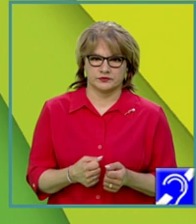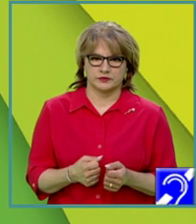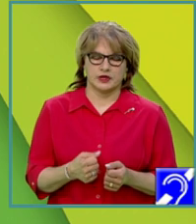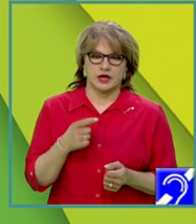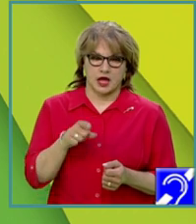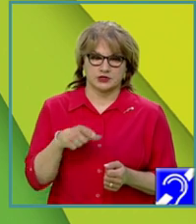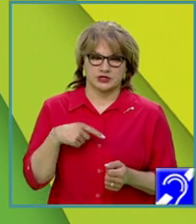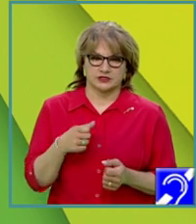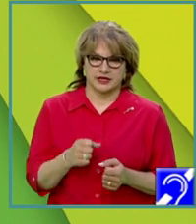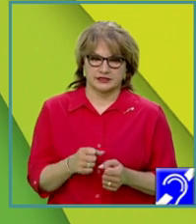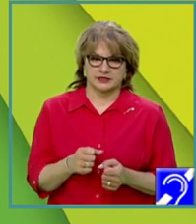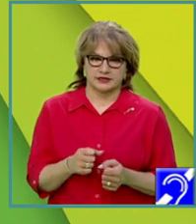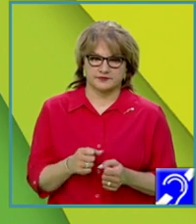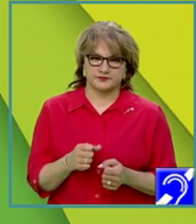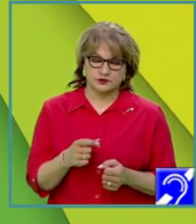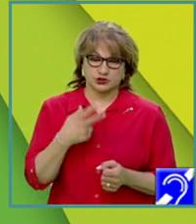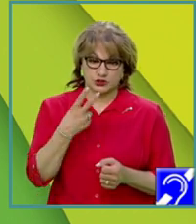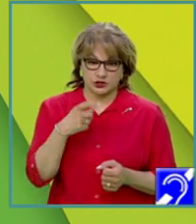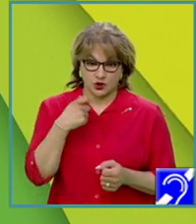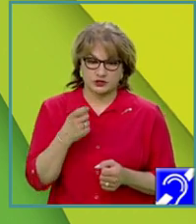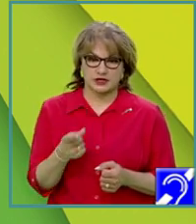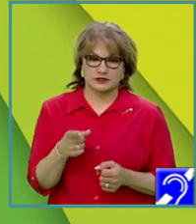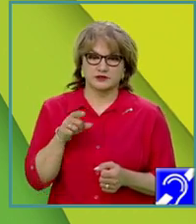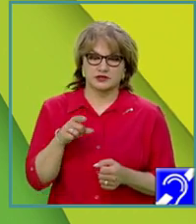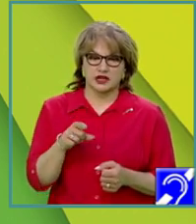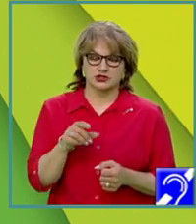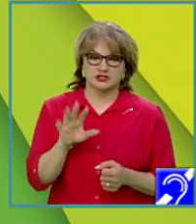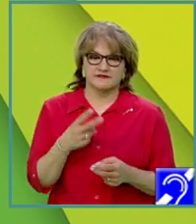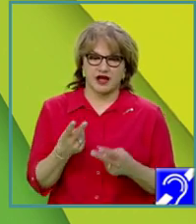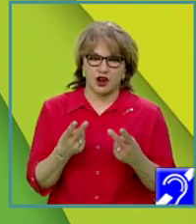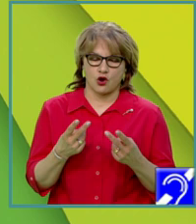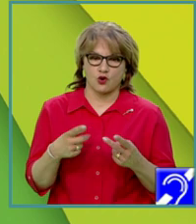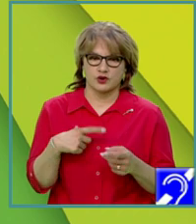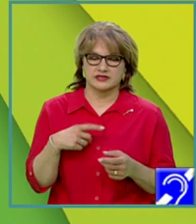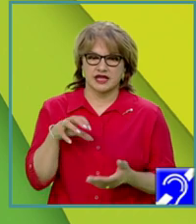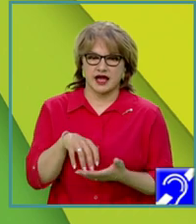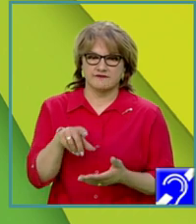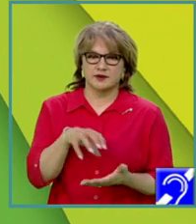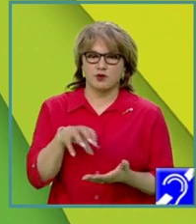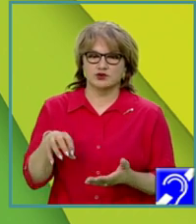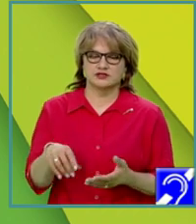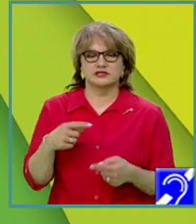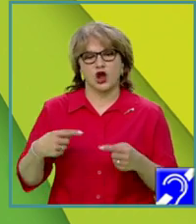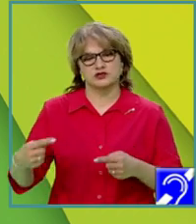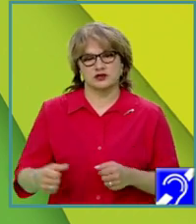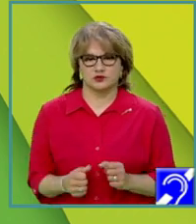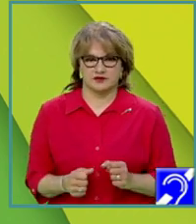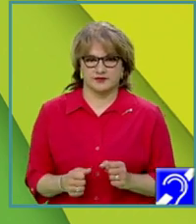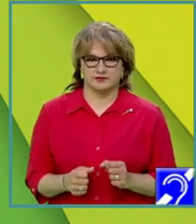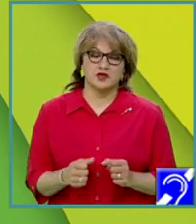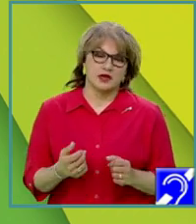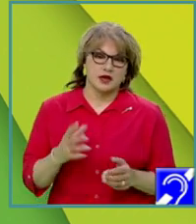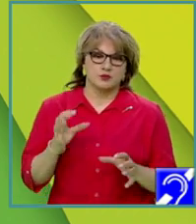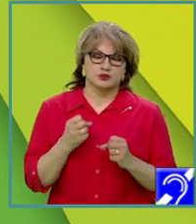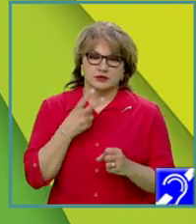Aceasta este ce constatăm că aceste valori se află pe poziții consecutive. De asemenea, putem